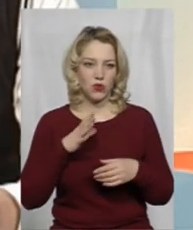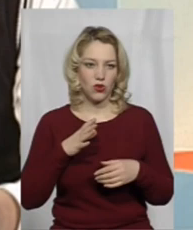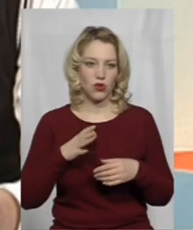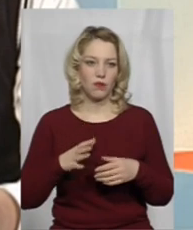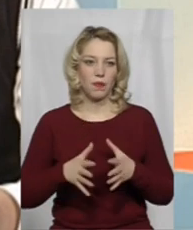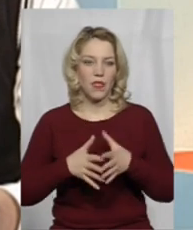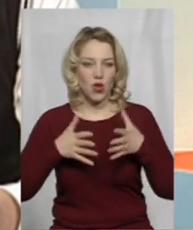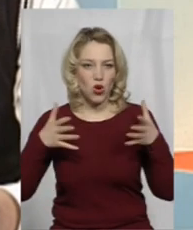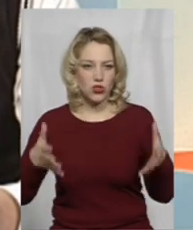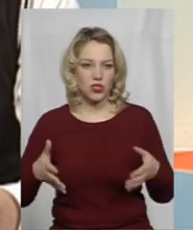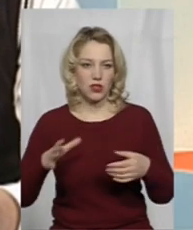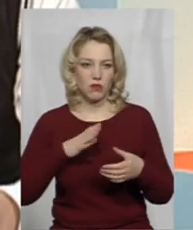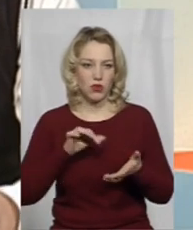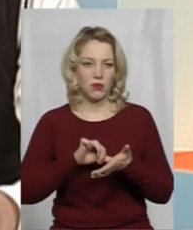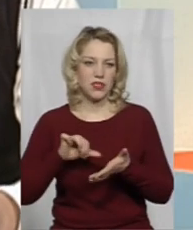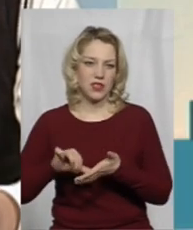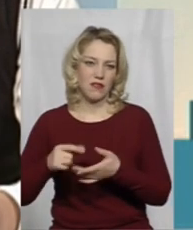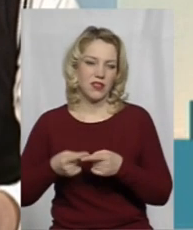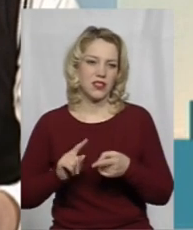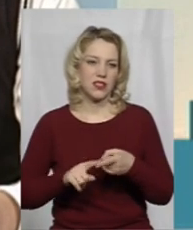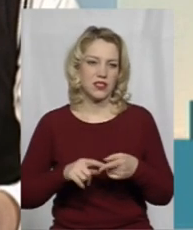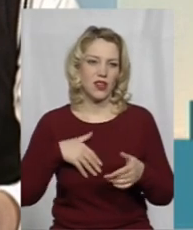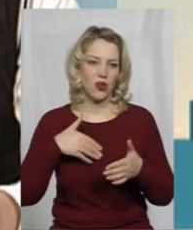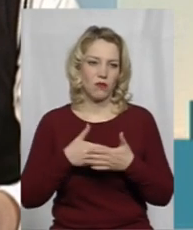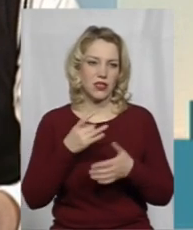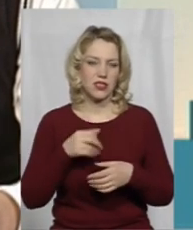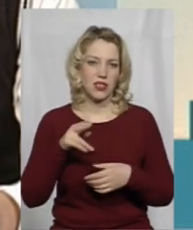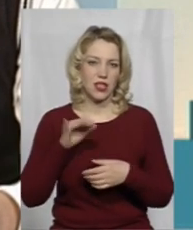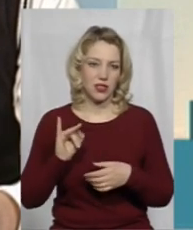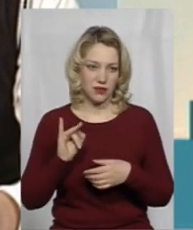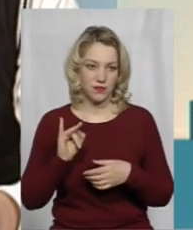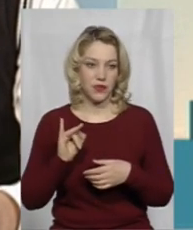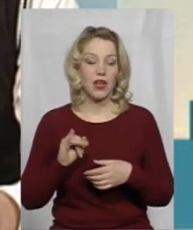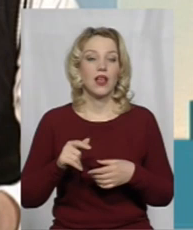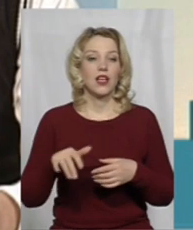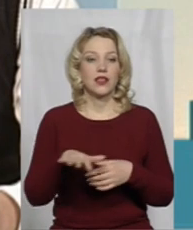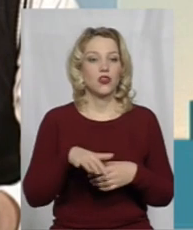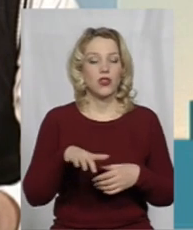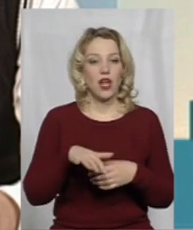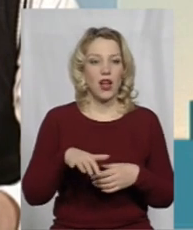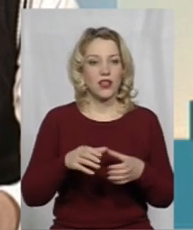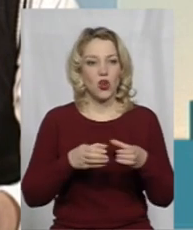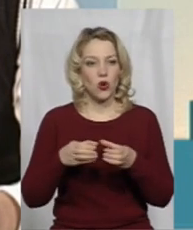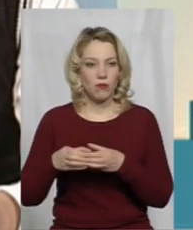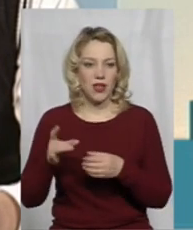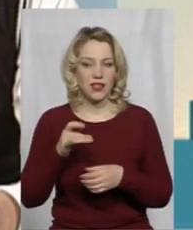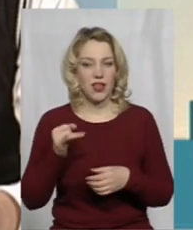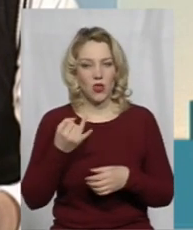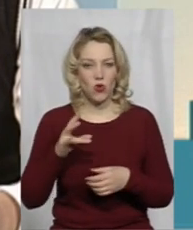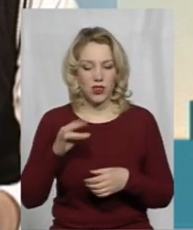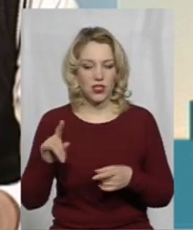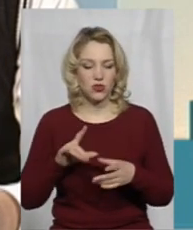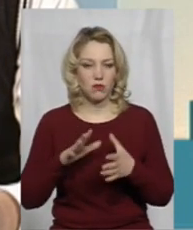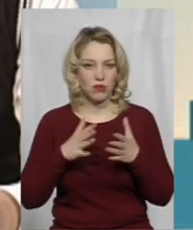розширеніше представлені ці громадські ради, територіальні громади, райони, щоб